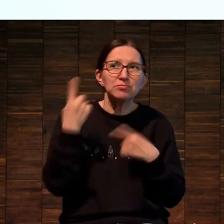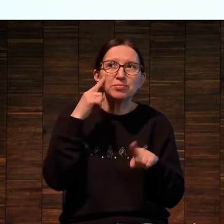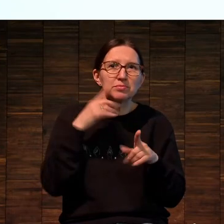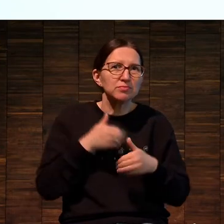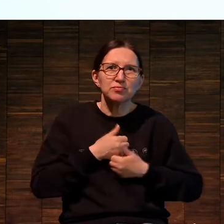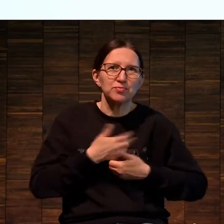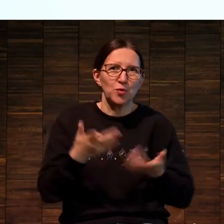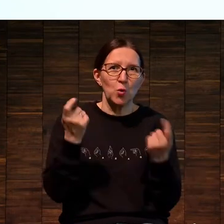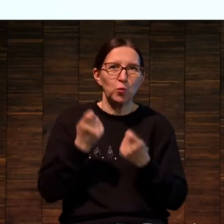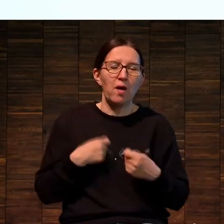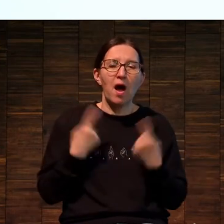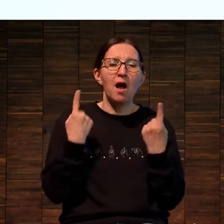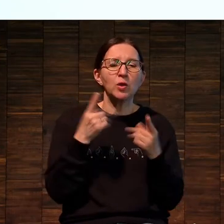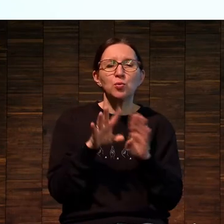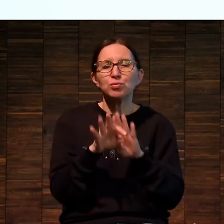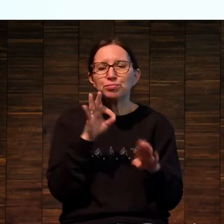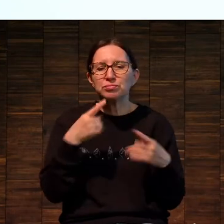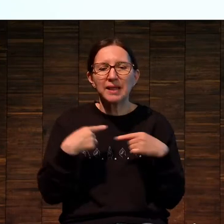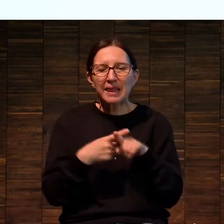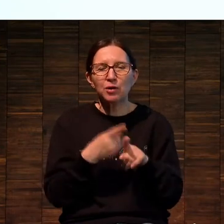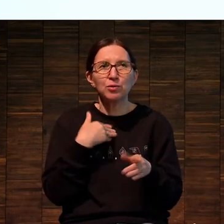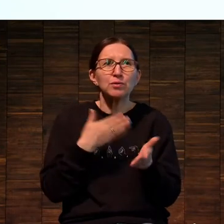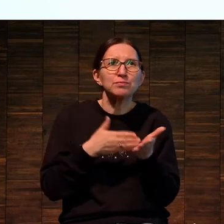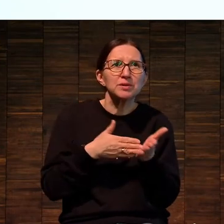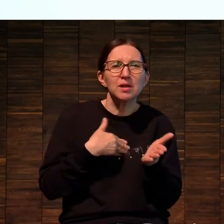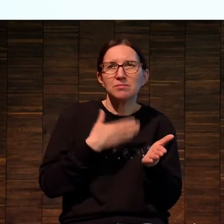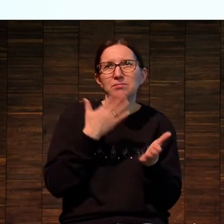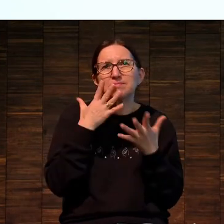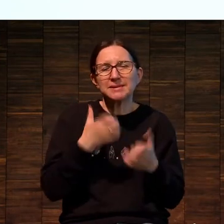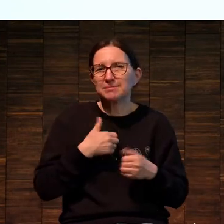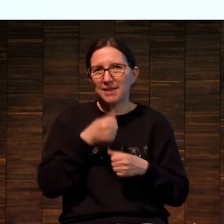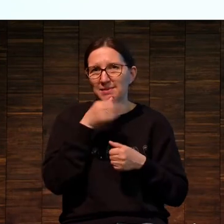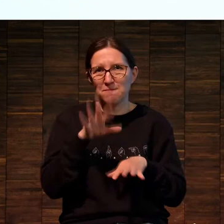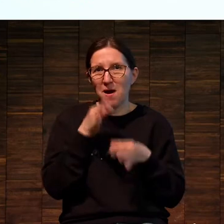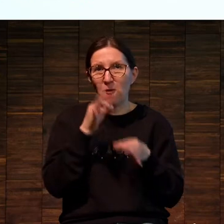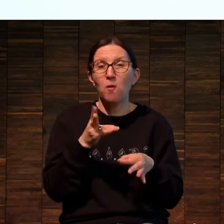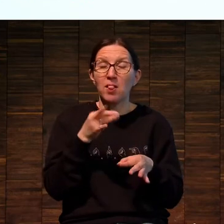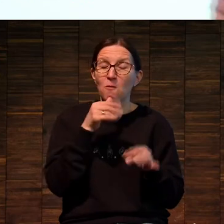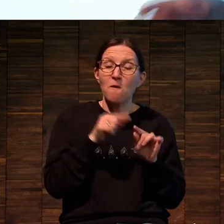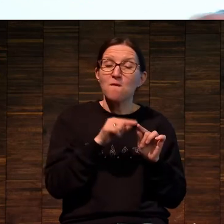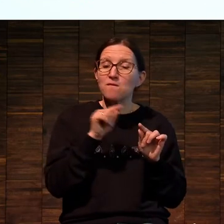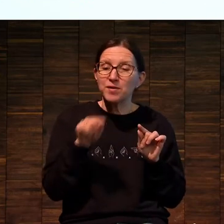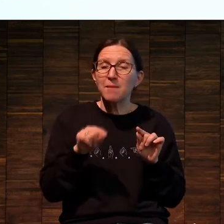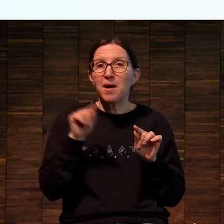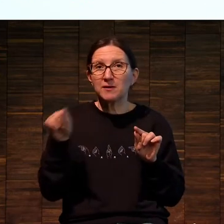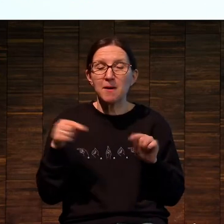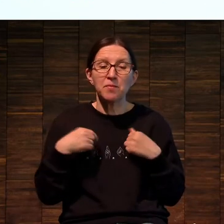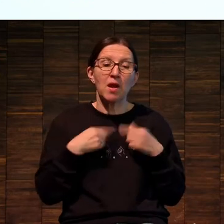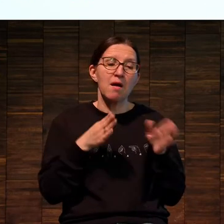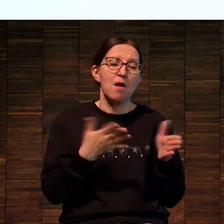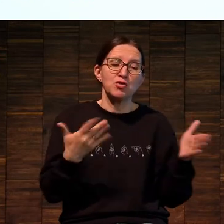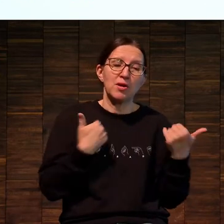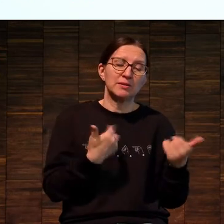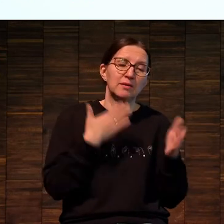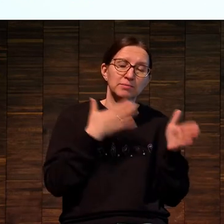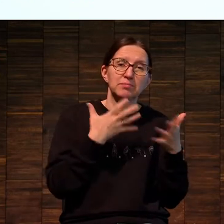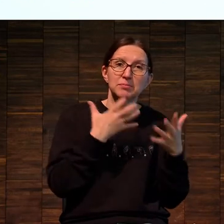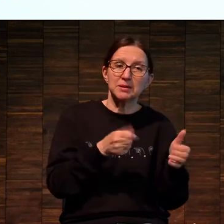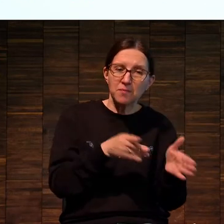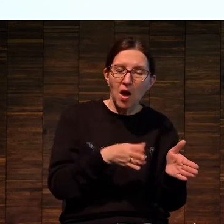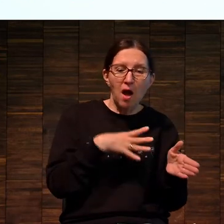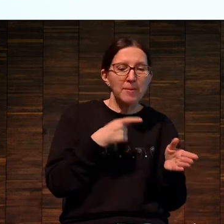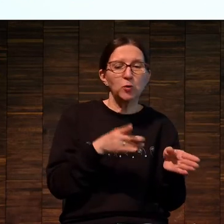поэтому назвать какую-то любимую технику я не могу. Хотя время от времени у меня появляются какие-то любимые технологии. Например,